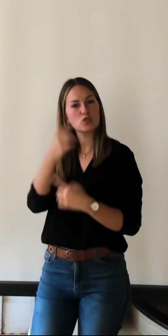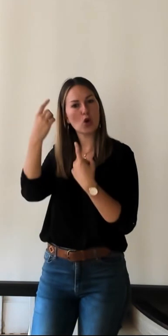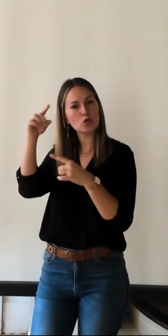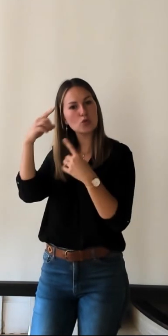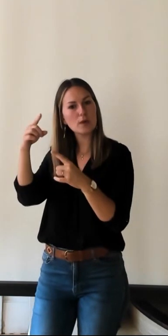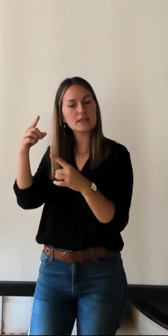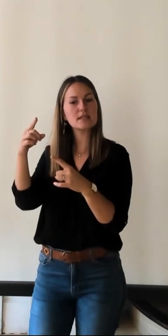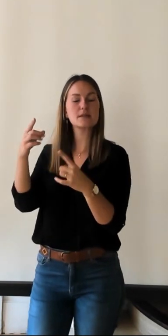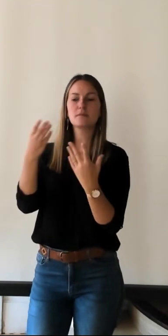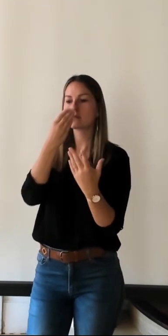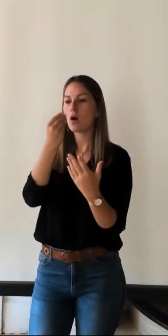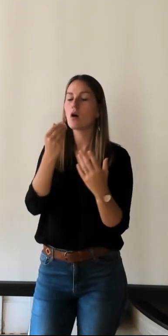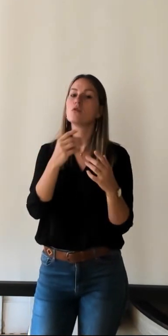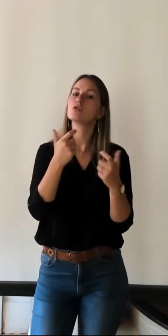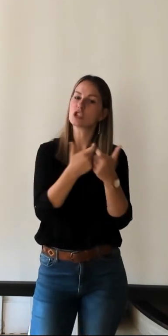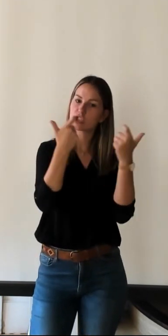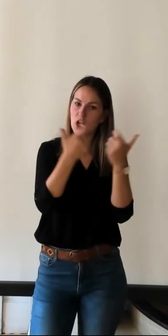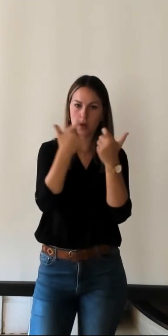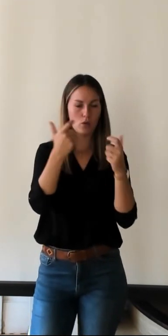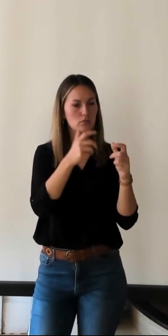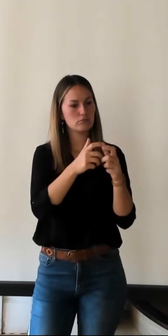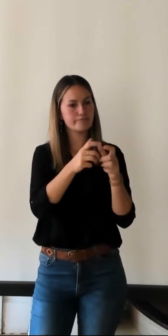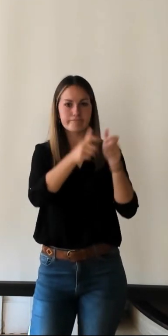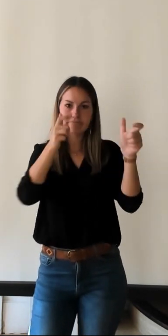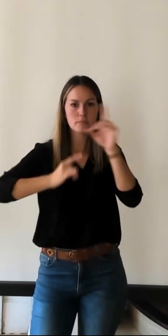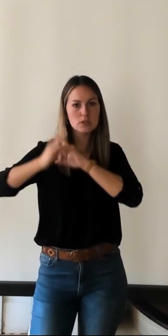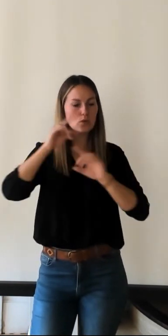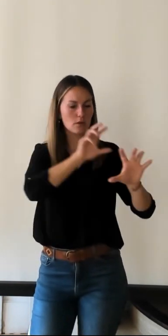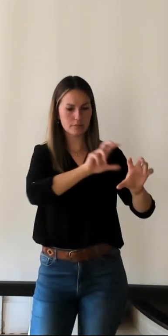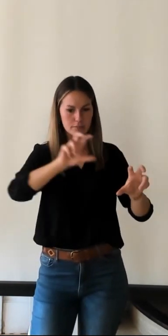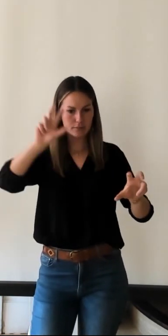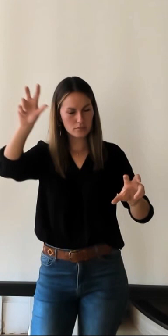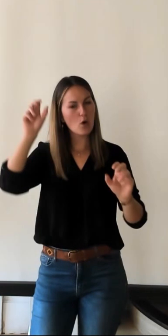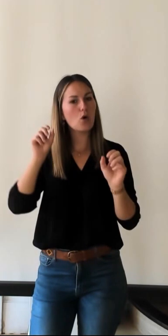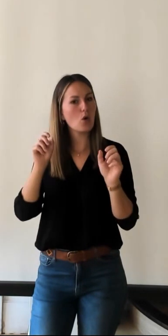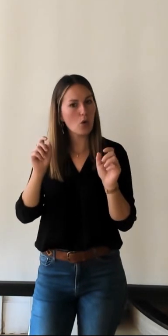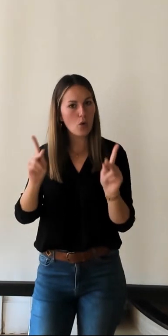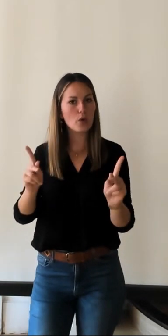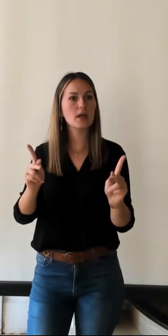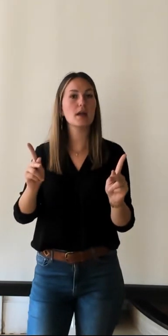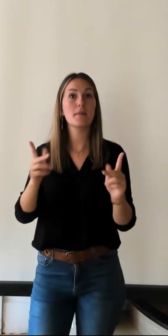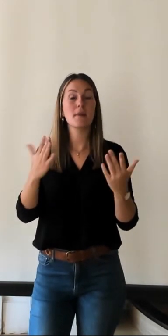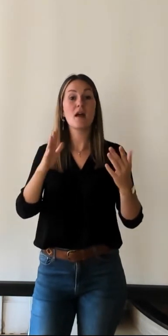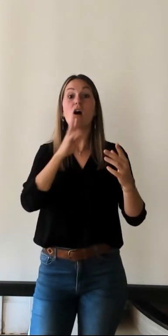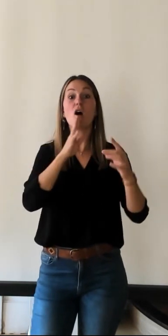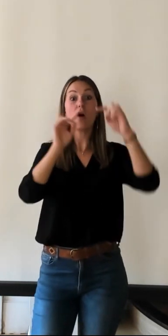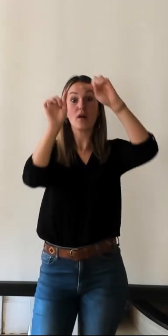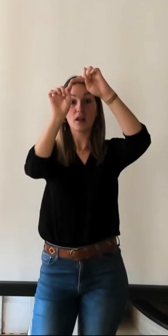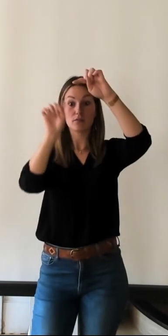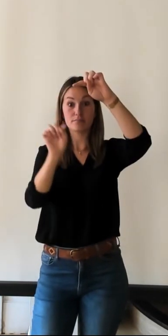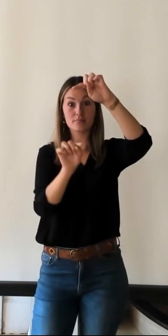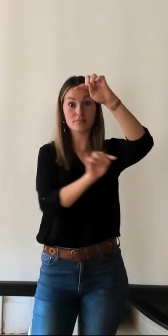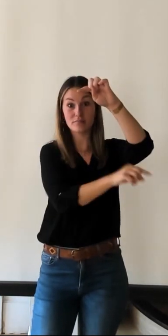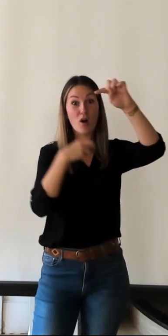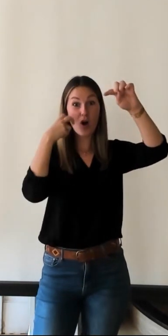touraine mais en fait les châteaux de la Loire c'est-à-dire que le dépliant touristique allait d'Orléans jusqu'à Angers et